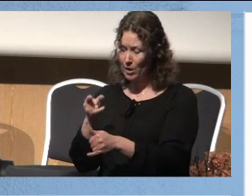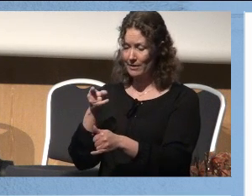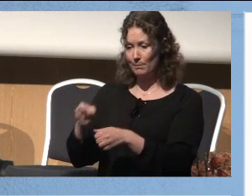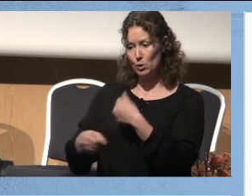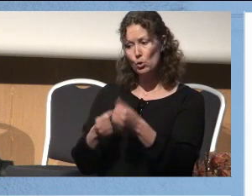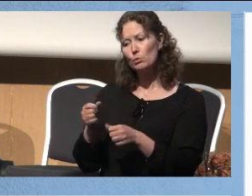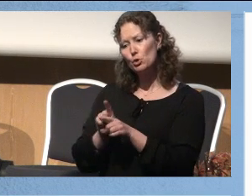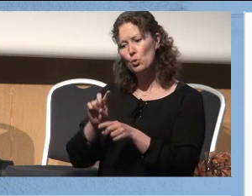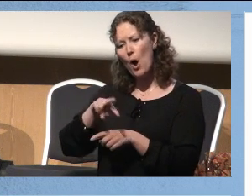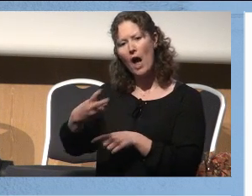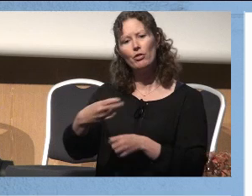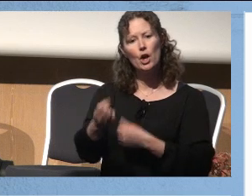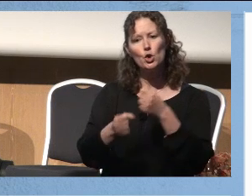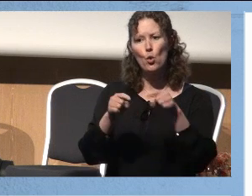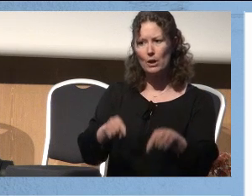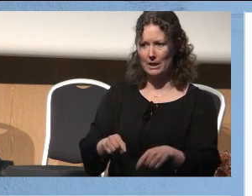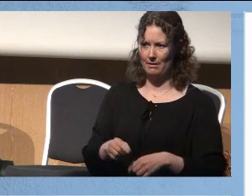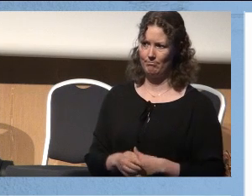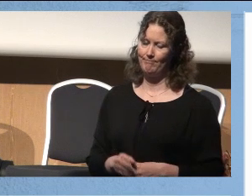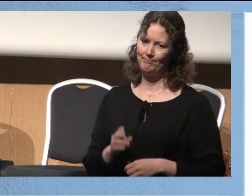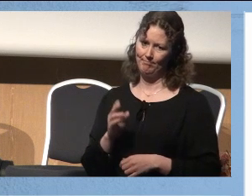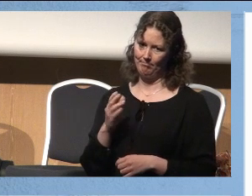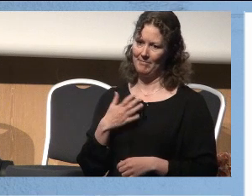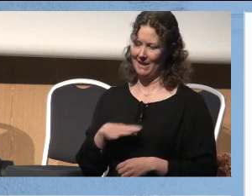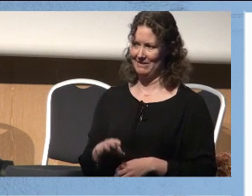så gjør noen andre det. Takk og pris.